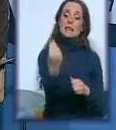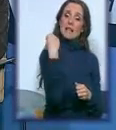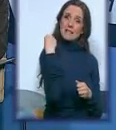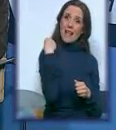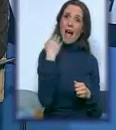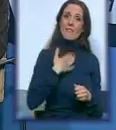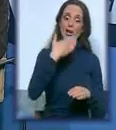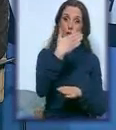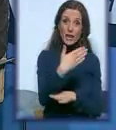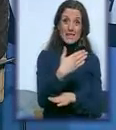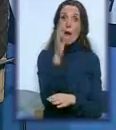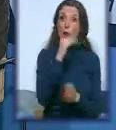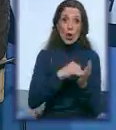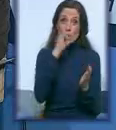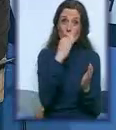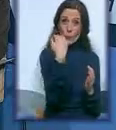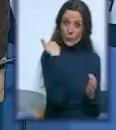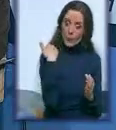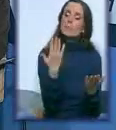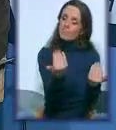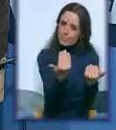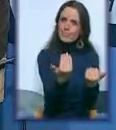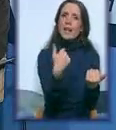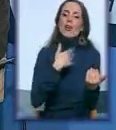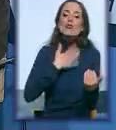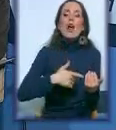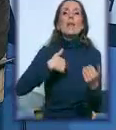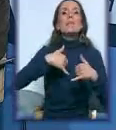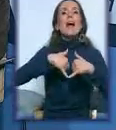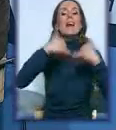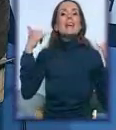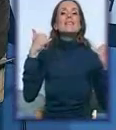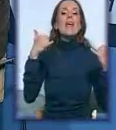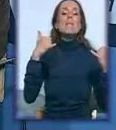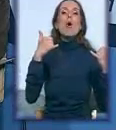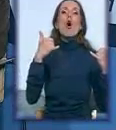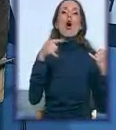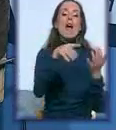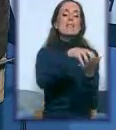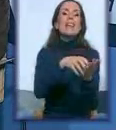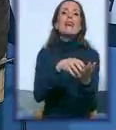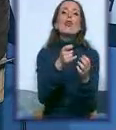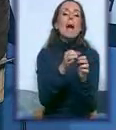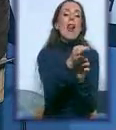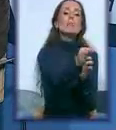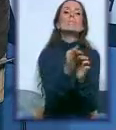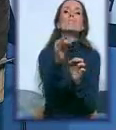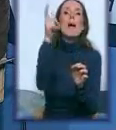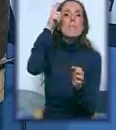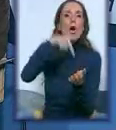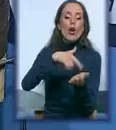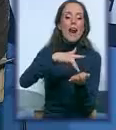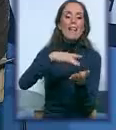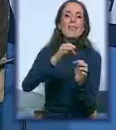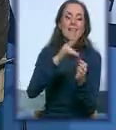uspostavili saradnju, da malo razvijemo sektor, rekao sam, ovih rubnih područja grada Beograda. Tu ima mnogo stanovnika, Grocka blizu 100